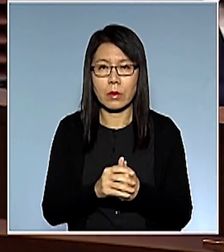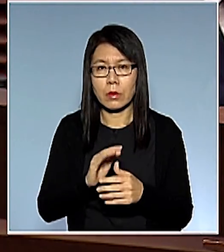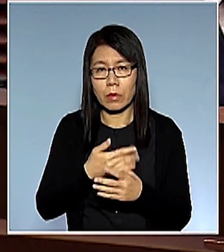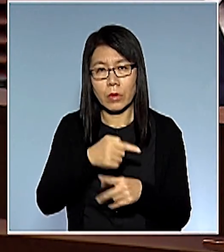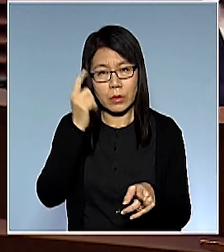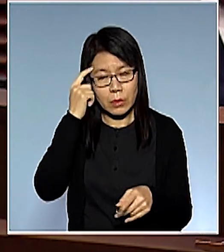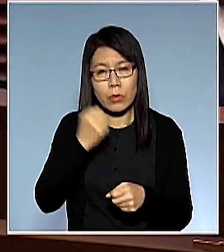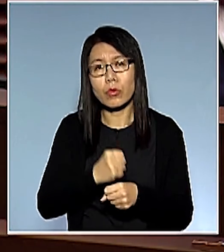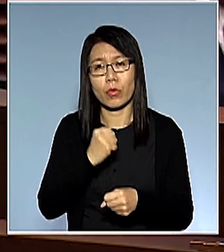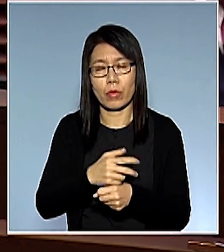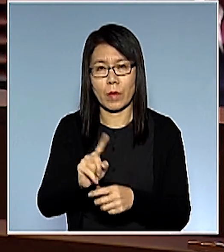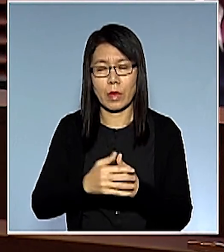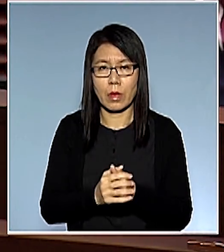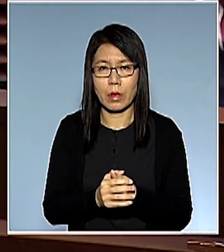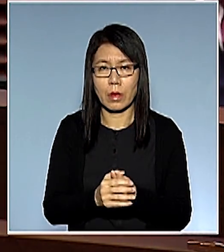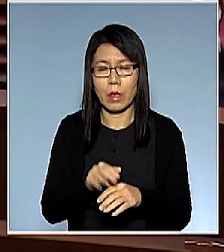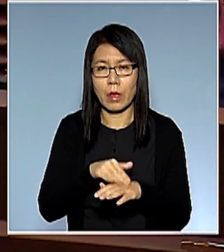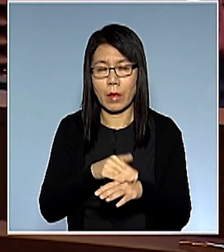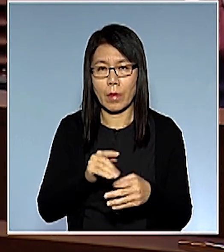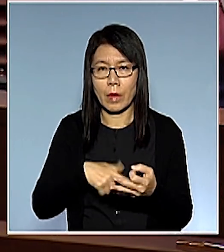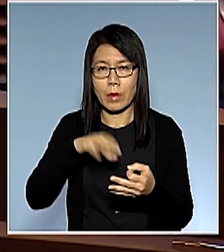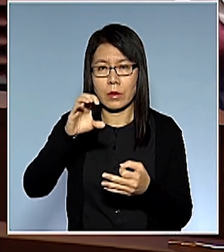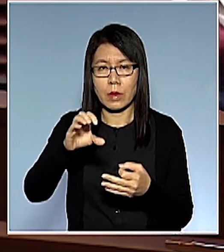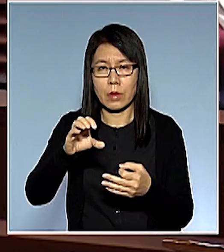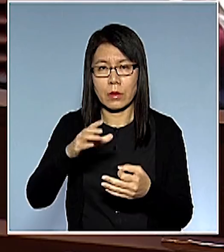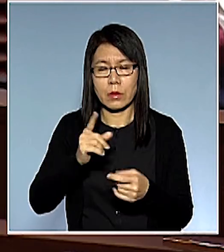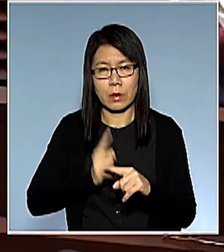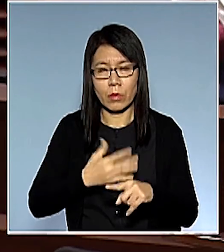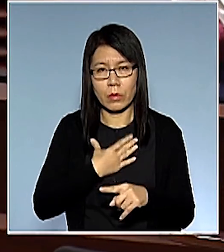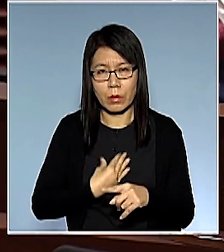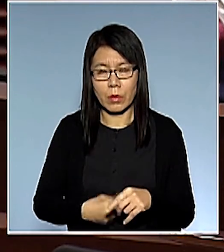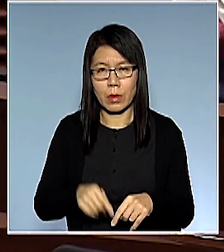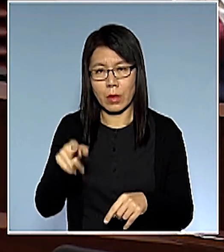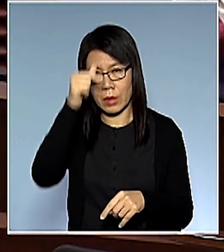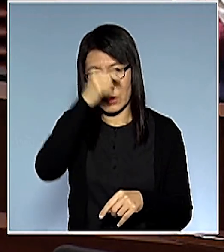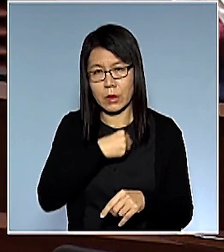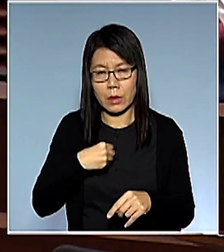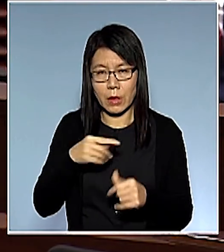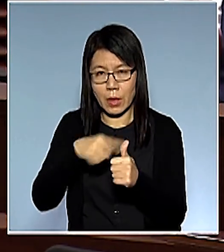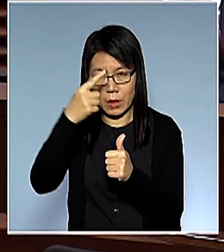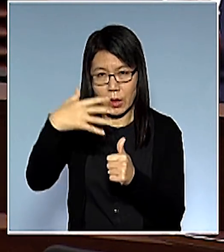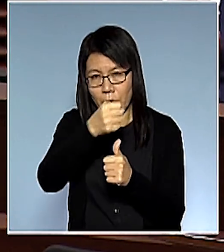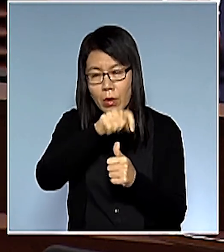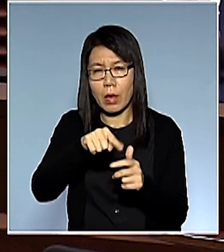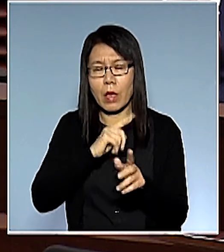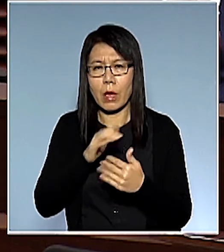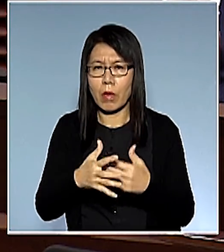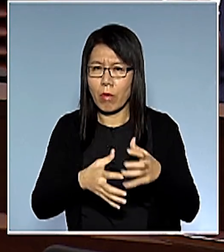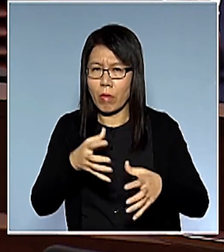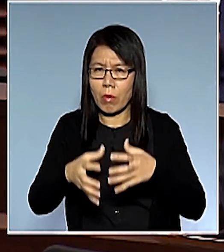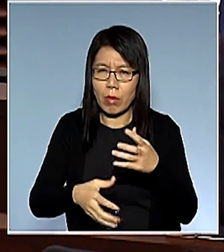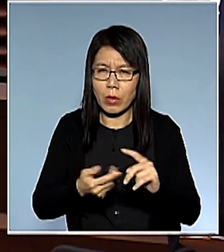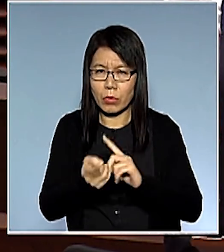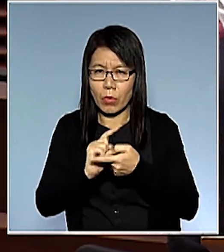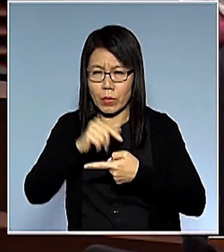什麼但是當時是陳貝醫生實是太失望了如果你是醫生的領袖敢對議會的事代表醫